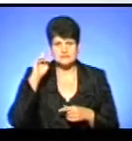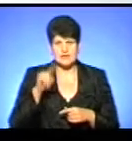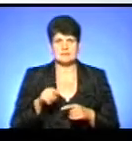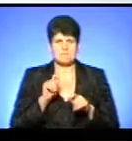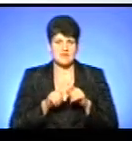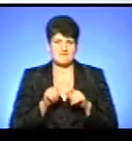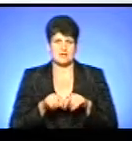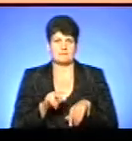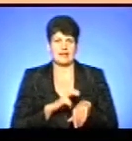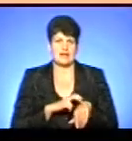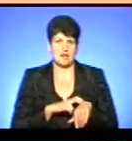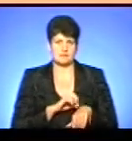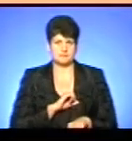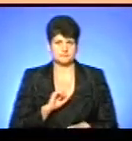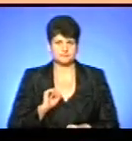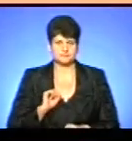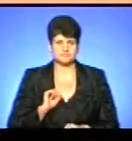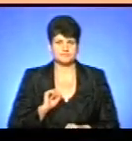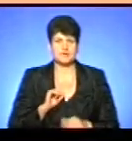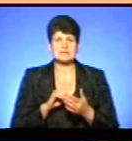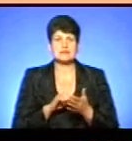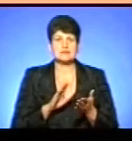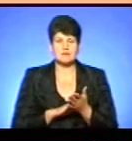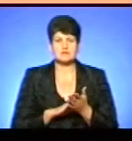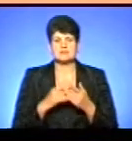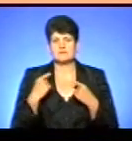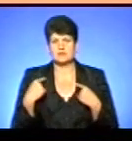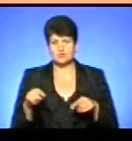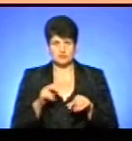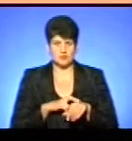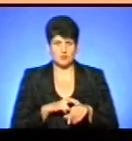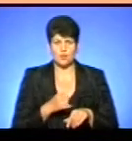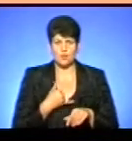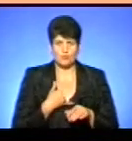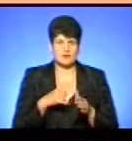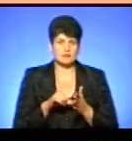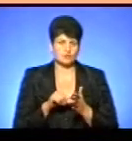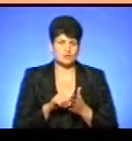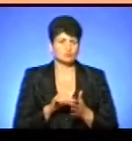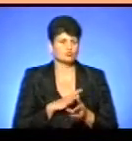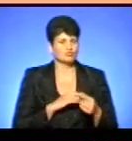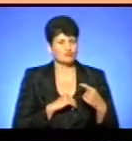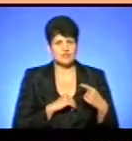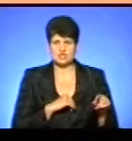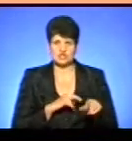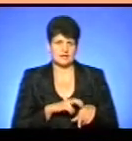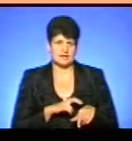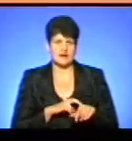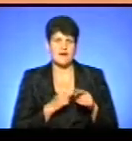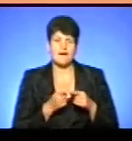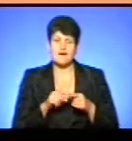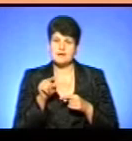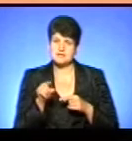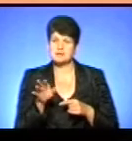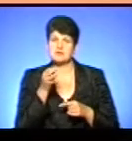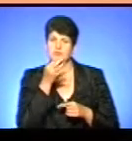перевіреними лікарями. Зареєструвалася в другого лікаря. У мене на участку був інакший лікар, а цей лікар